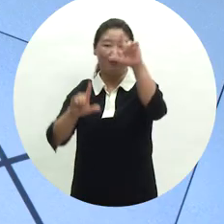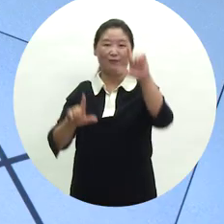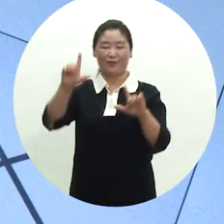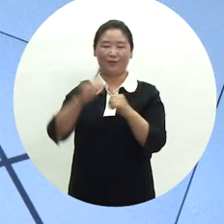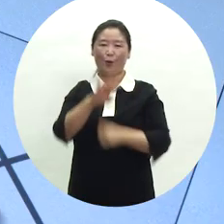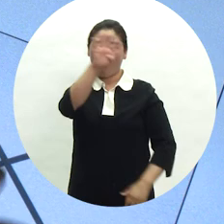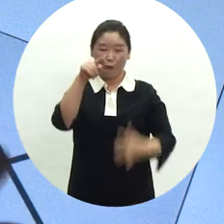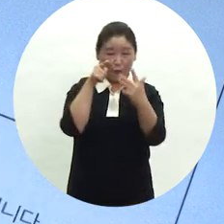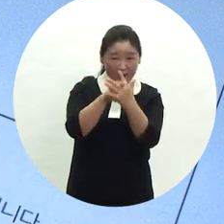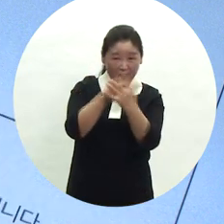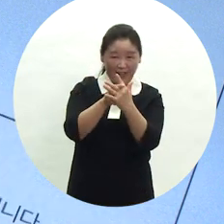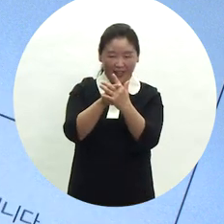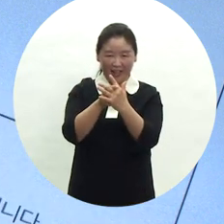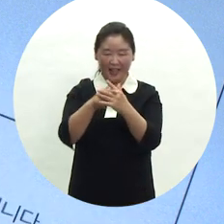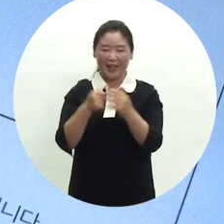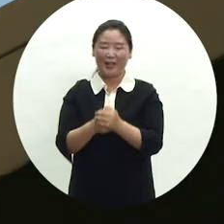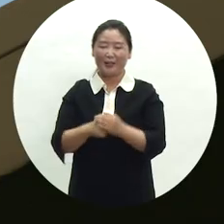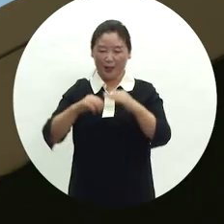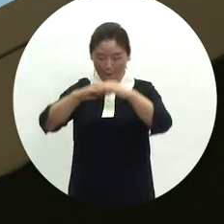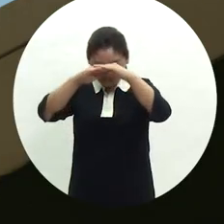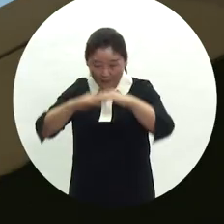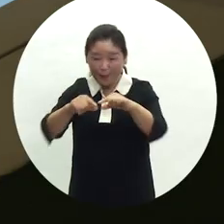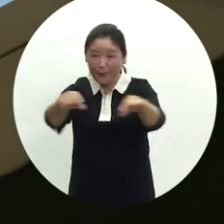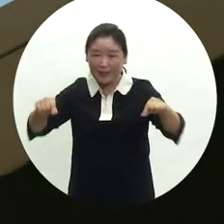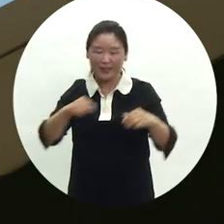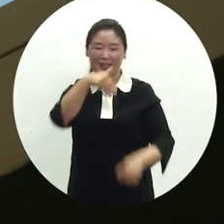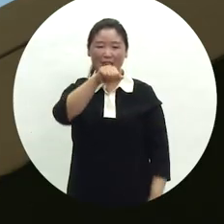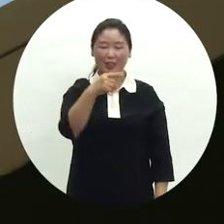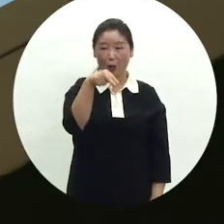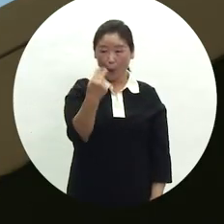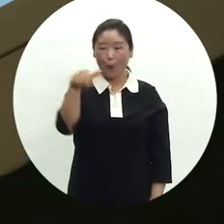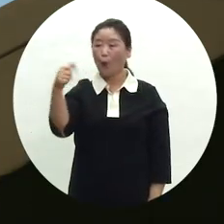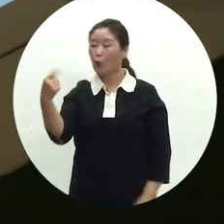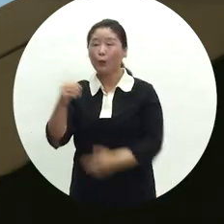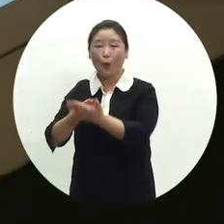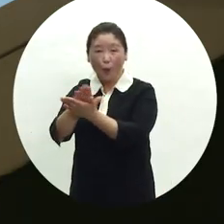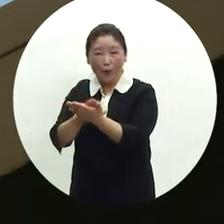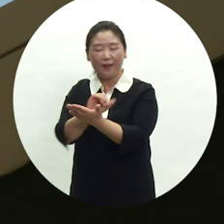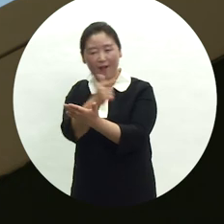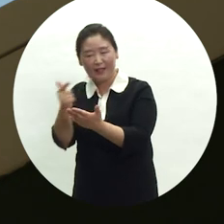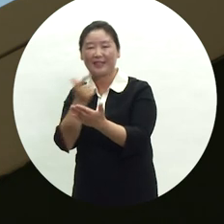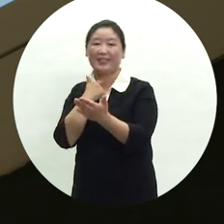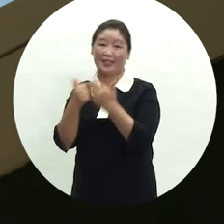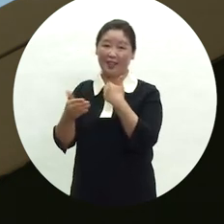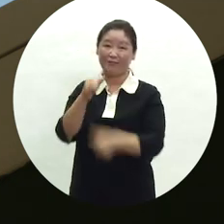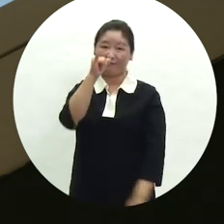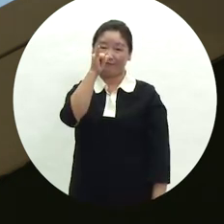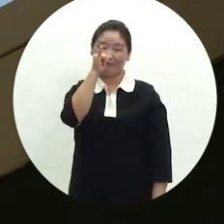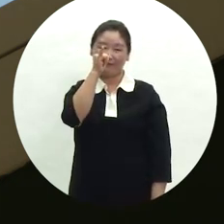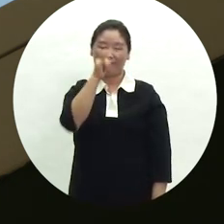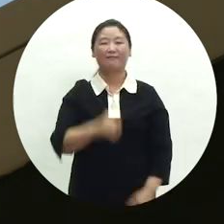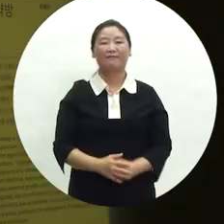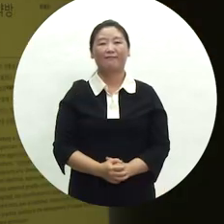퀴즈로 풀어보는 폐백 상차림, 칠교놀이와 고노놀이 등 다양한 체험이 준비되어 있습니다.